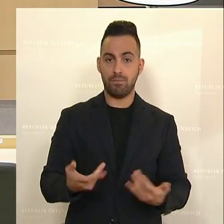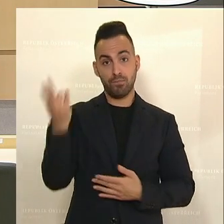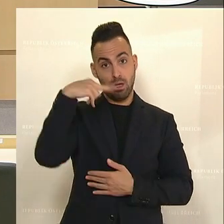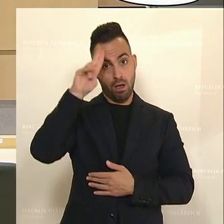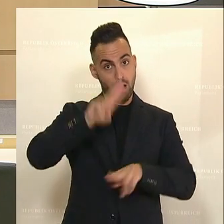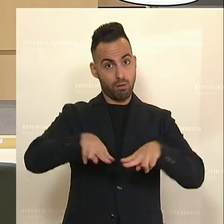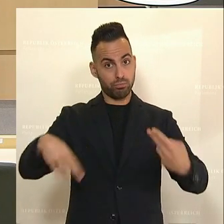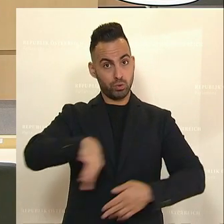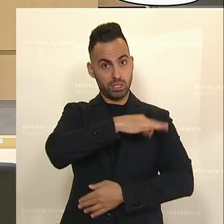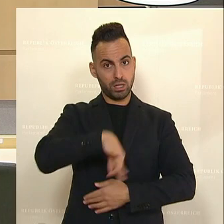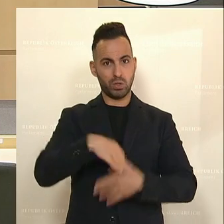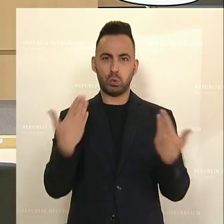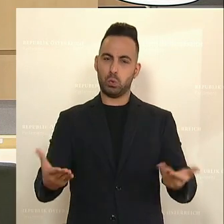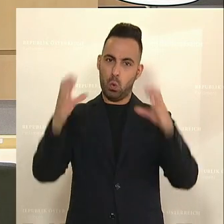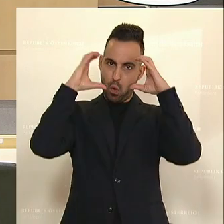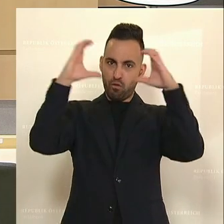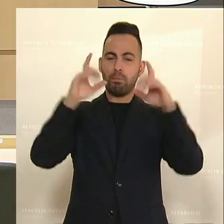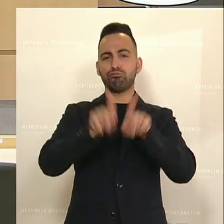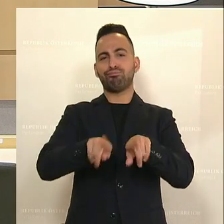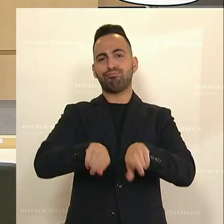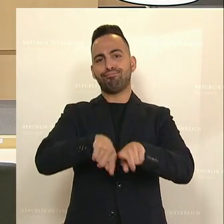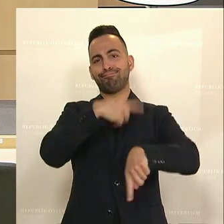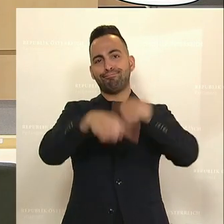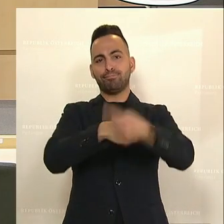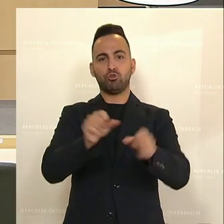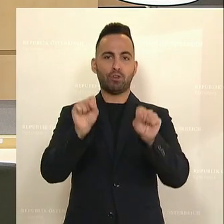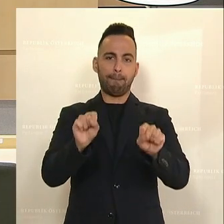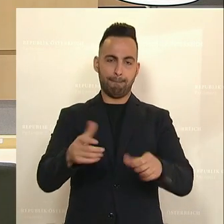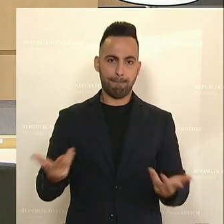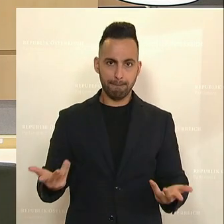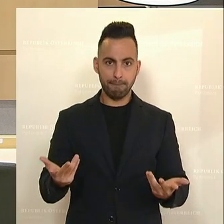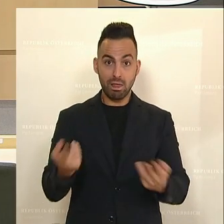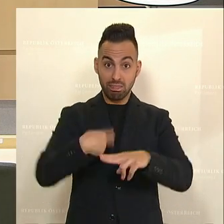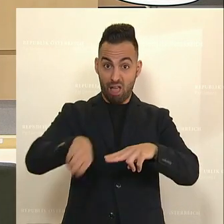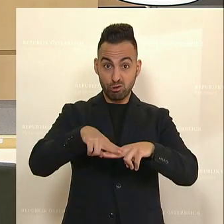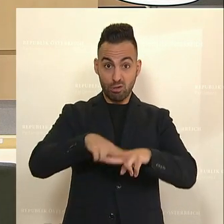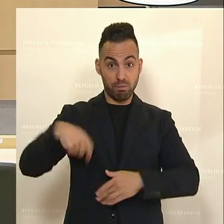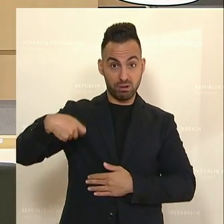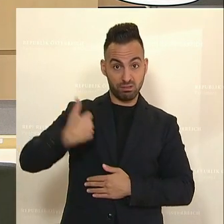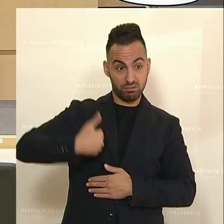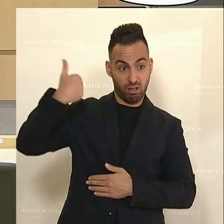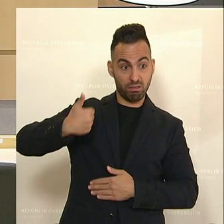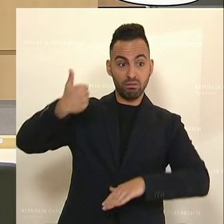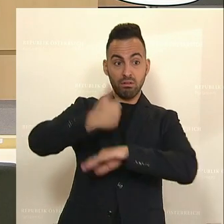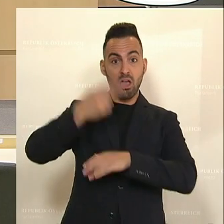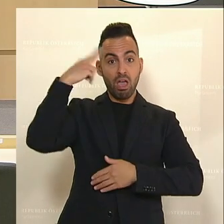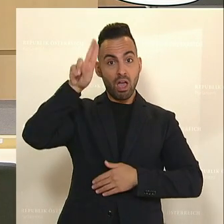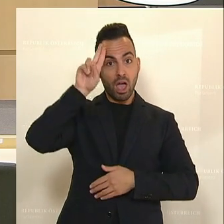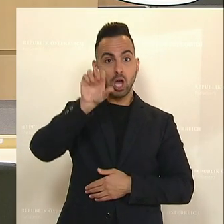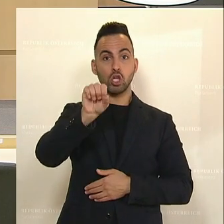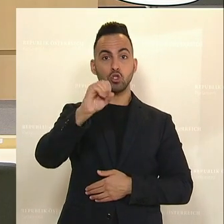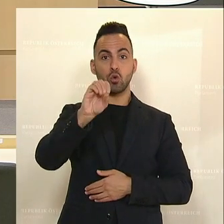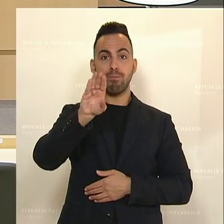Und Herr Bundeskanzler, dieses Sittenbild der ÖVP geht aber weiter zu Ihrem Nationalratspräsidenten Wolfgang Sobotka,